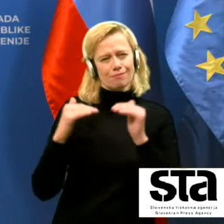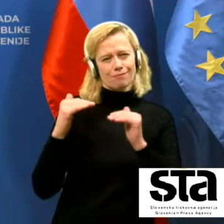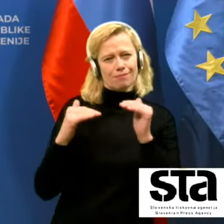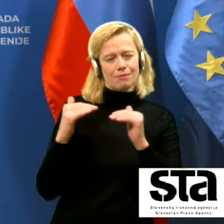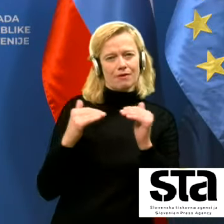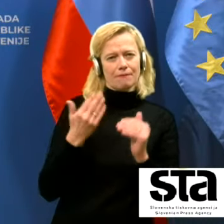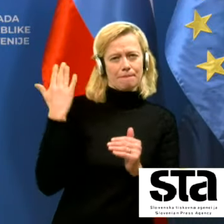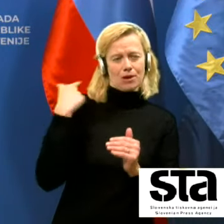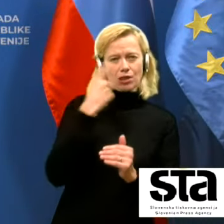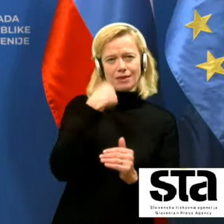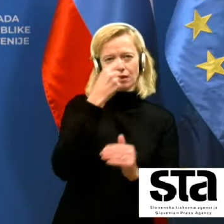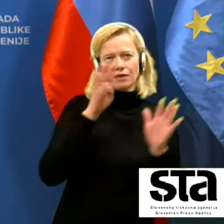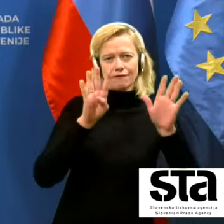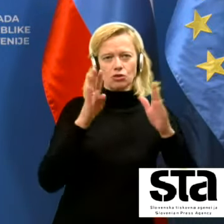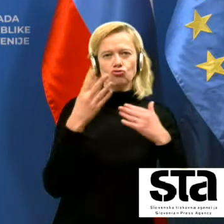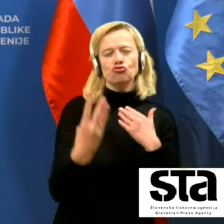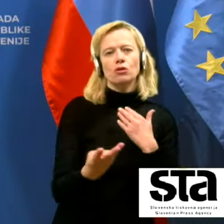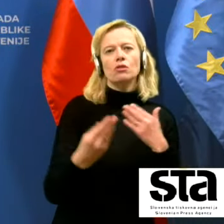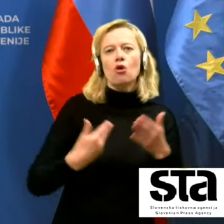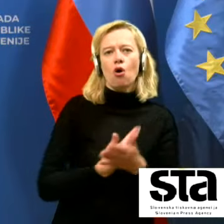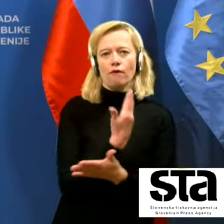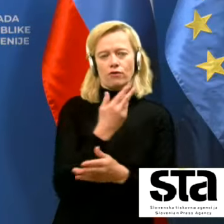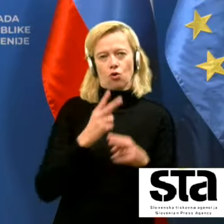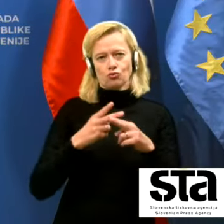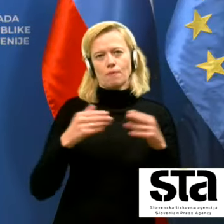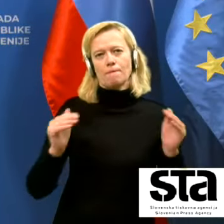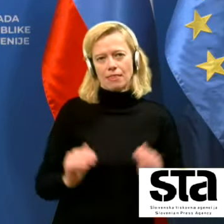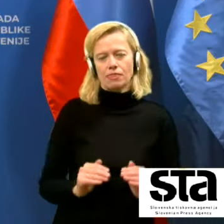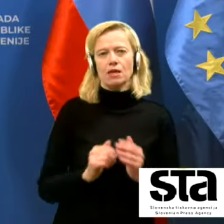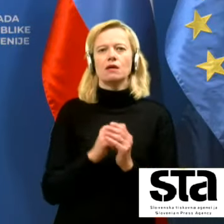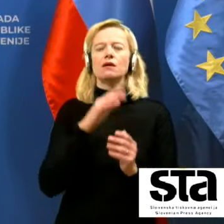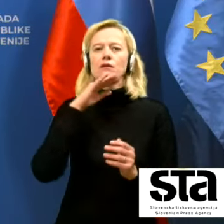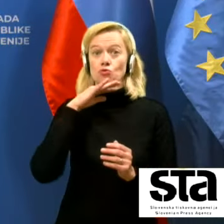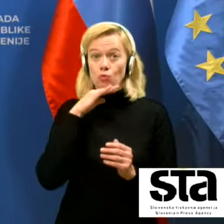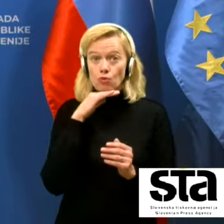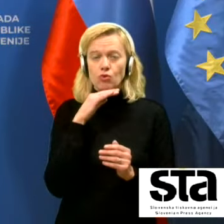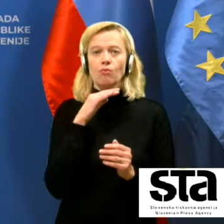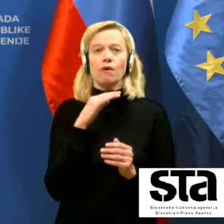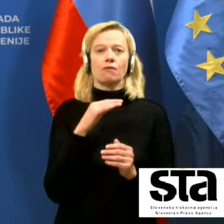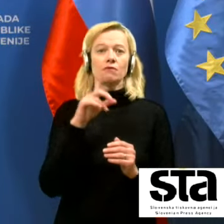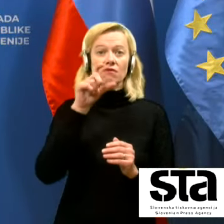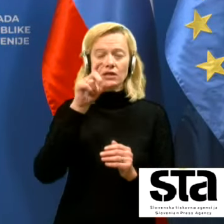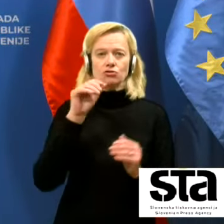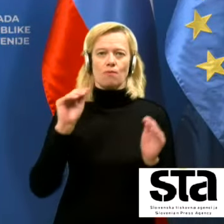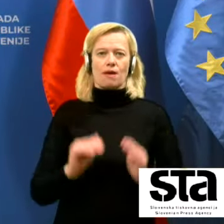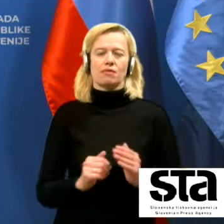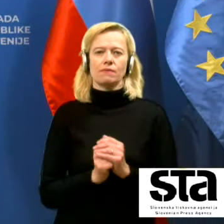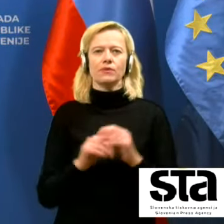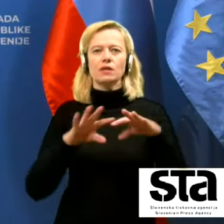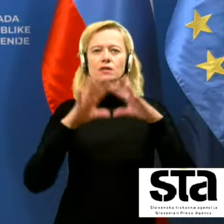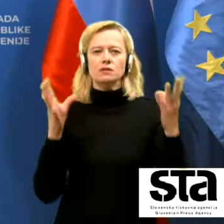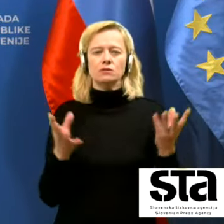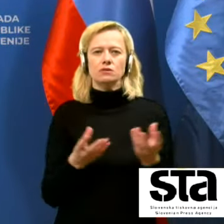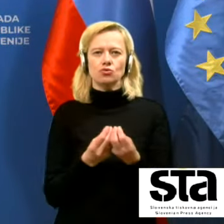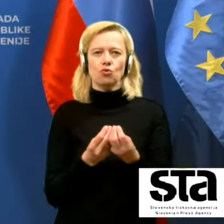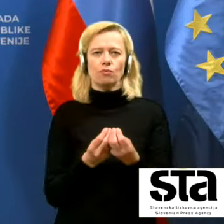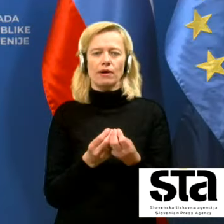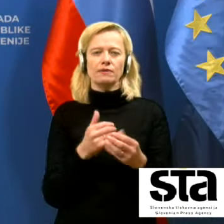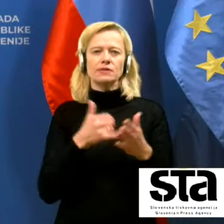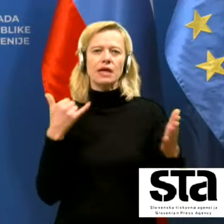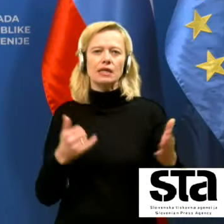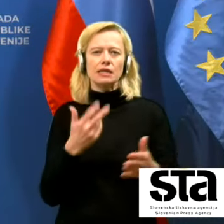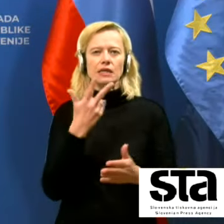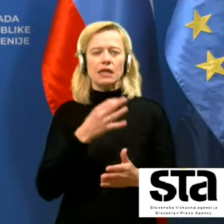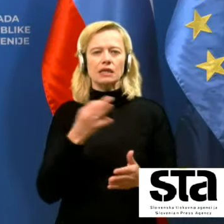nedeljo 49 novih okužb manj, v sobotav pa celo 200 manj. Skupaj v zadnjih treh dneh